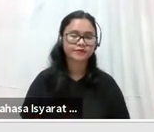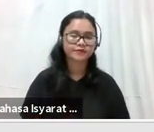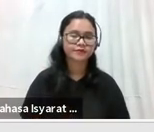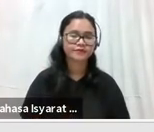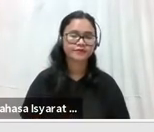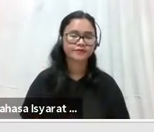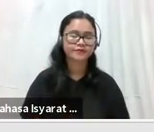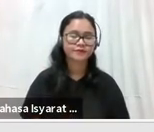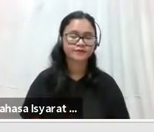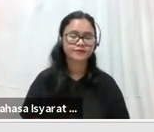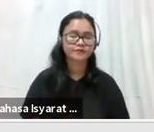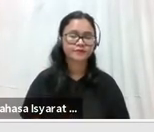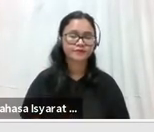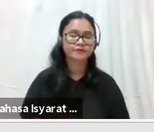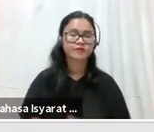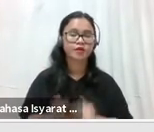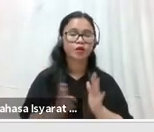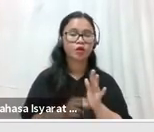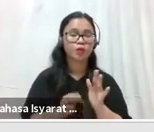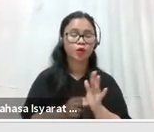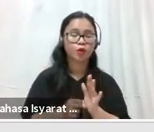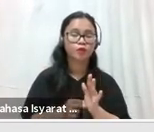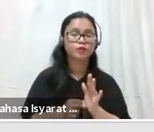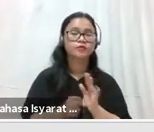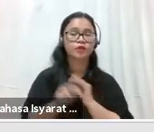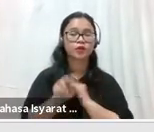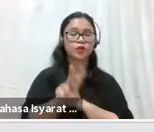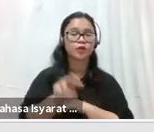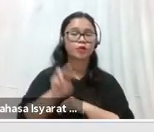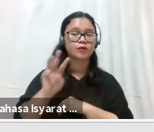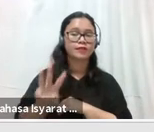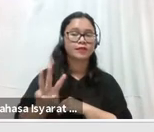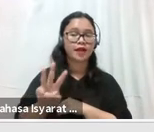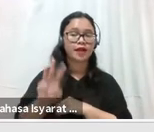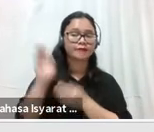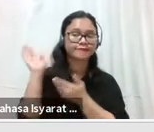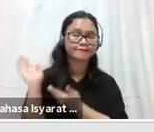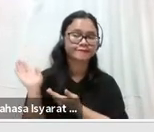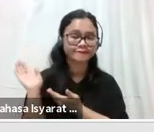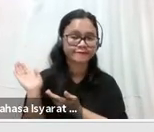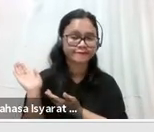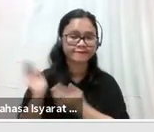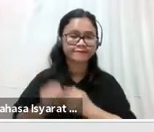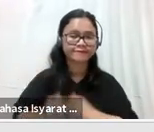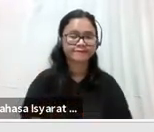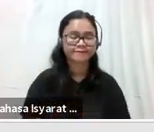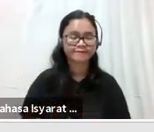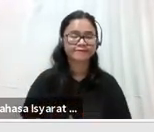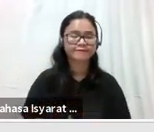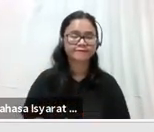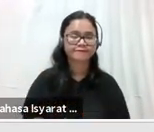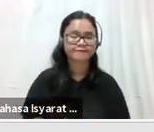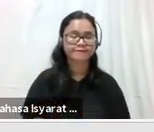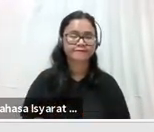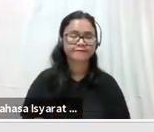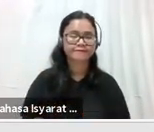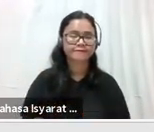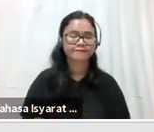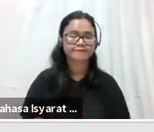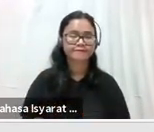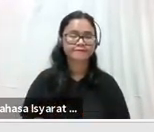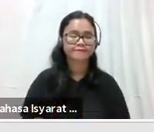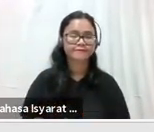disabilitas Tegal Bahari 23. Bambang Suryanto dalam kurung individu